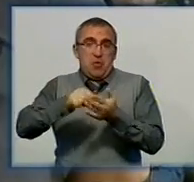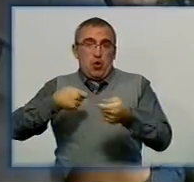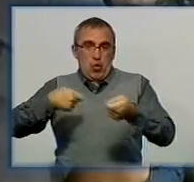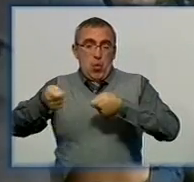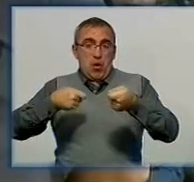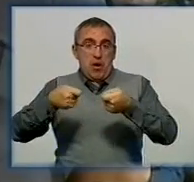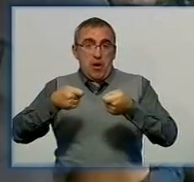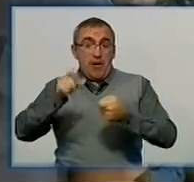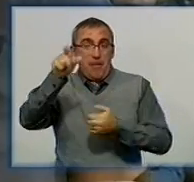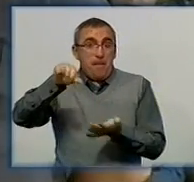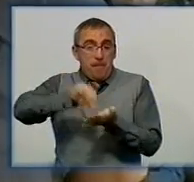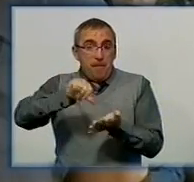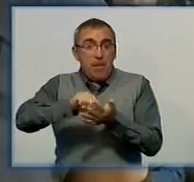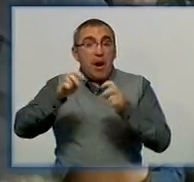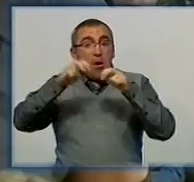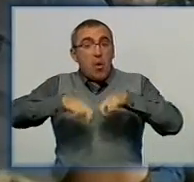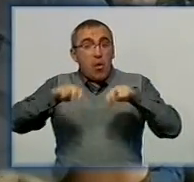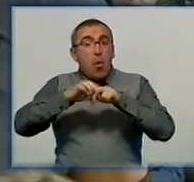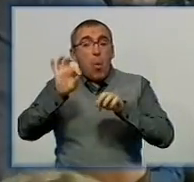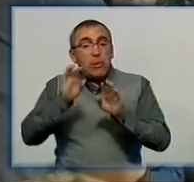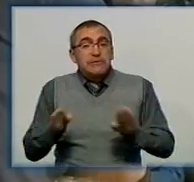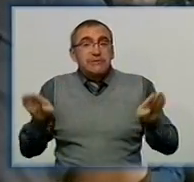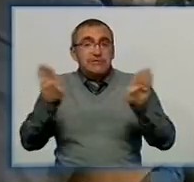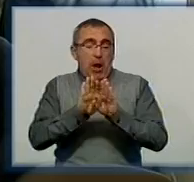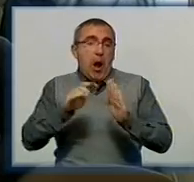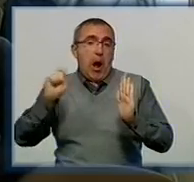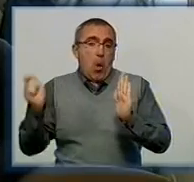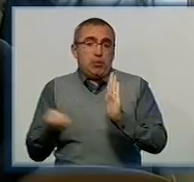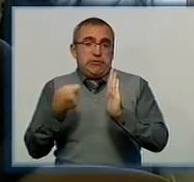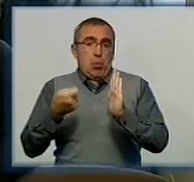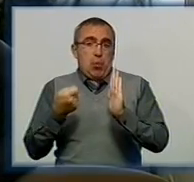представник цунамів вирішує винести на розгляд питання про закриття аукціону.